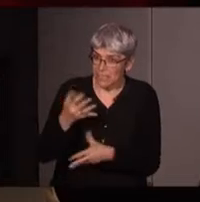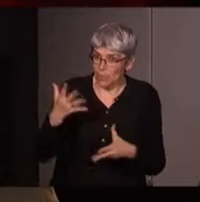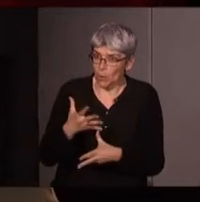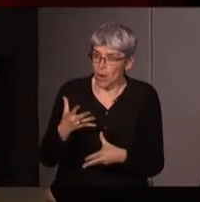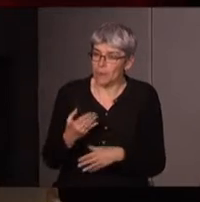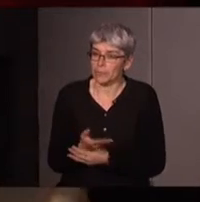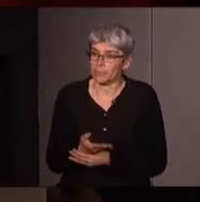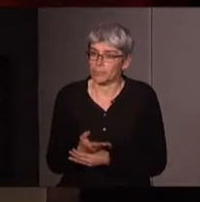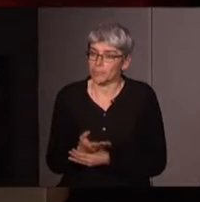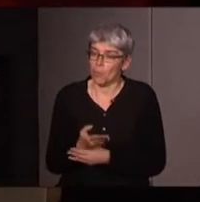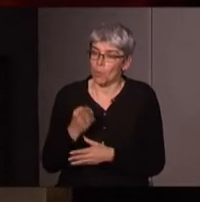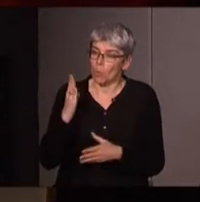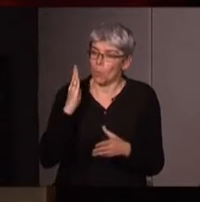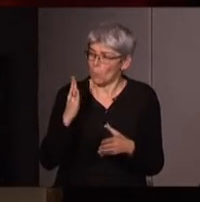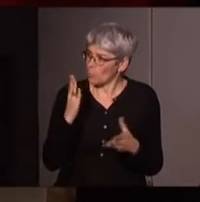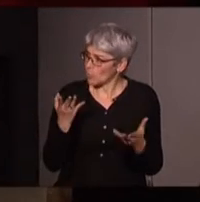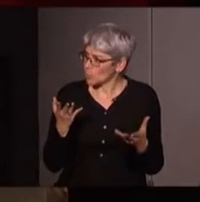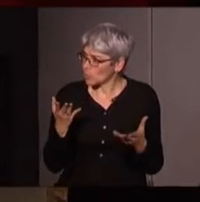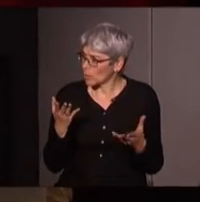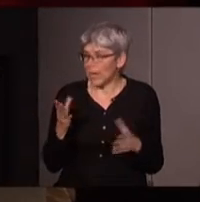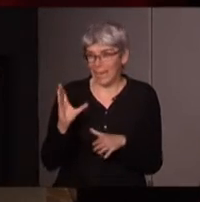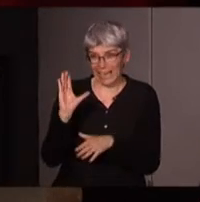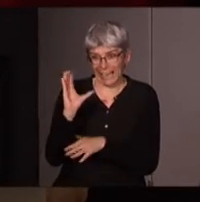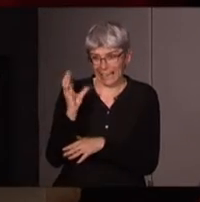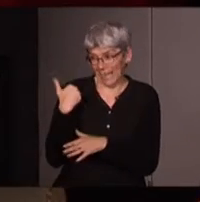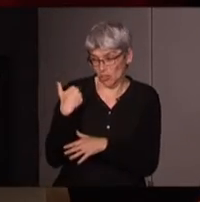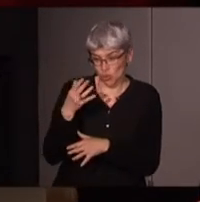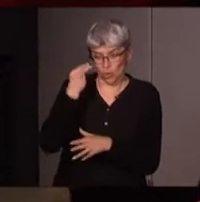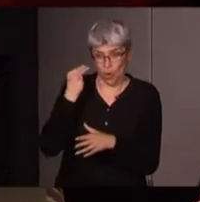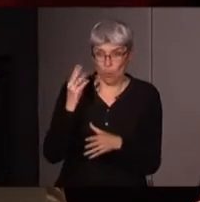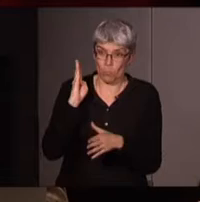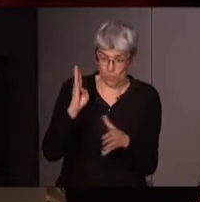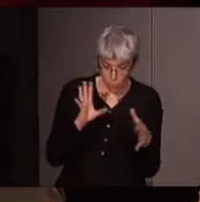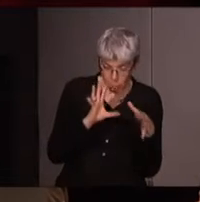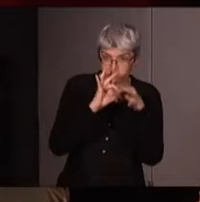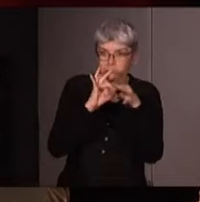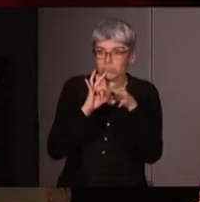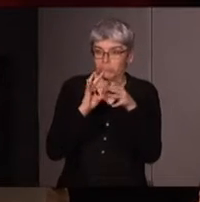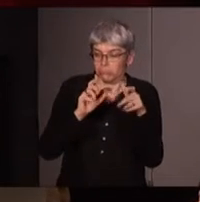le besoin d'articuler, nous l'avons entendu à Créteil la semaine dernière, le besoin d'articuler